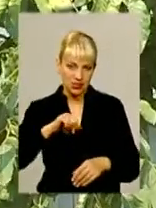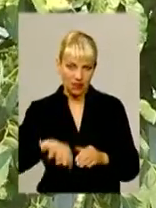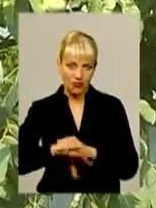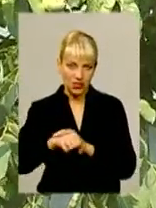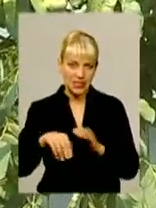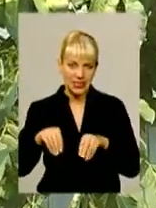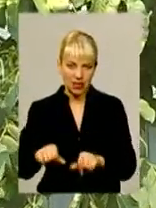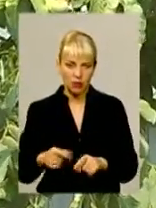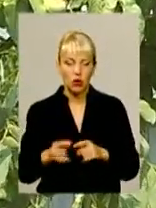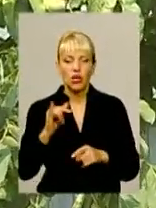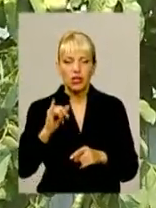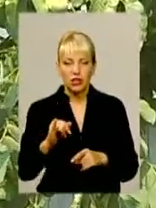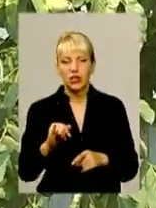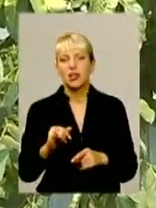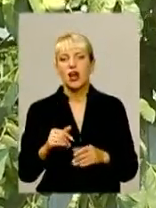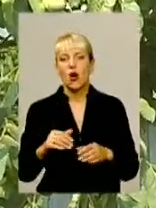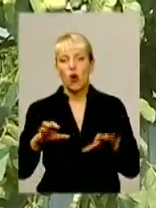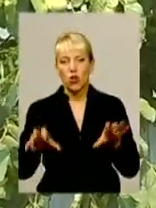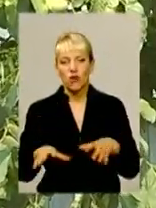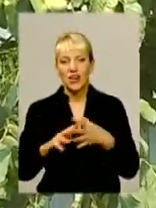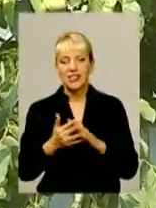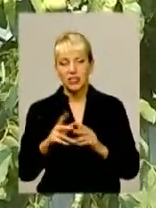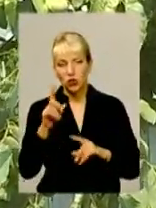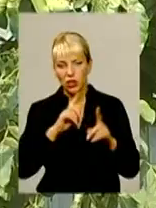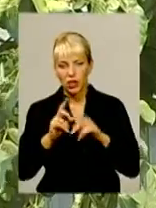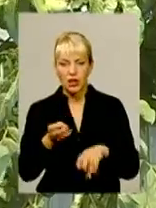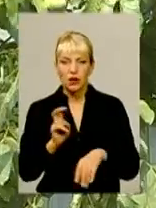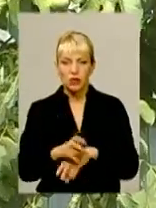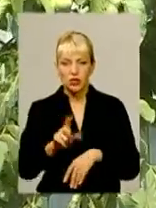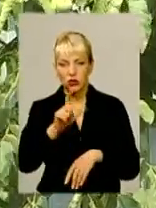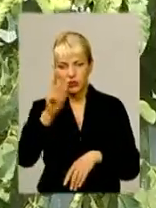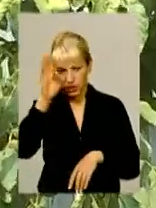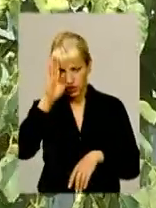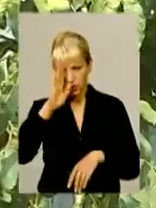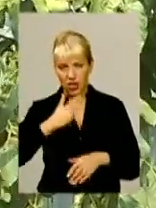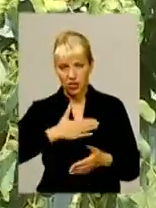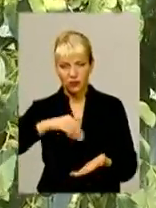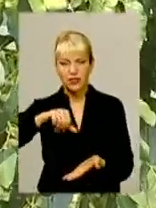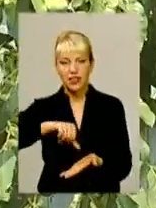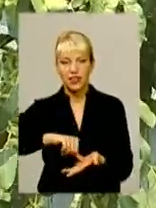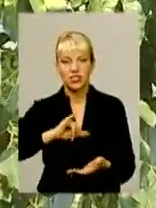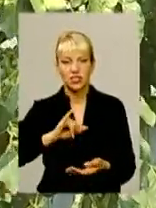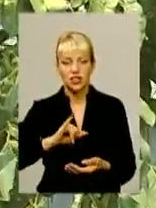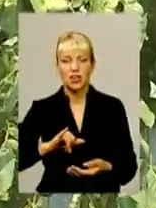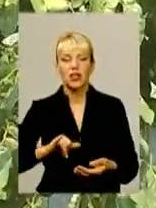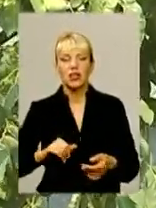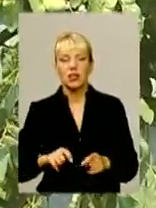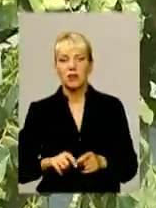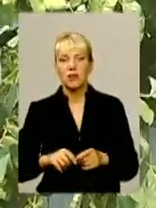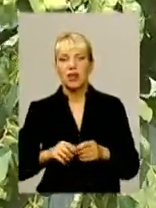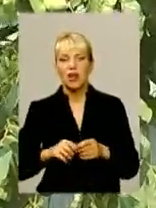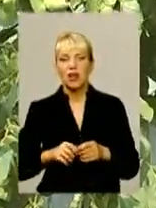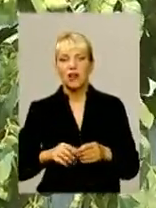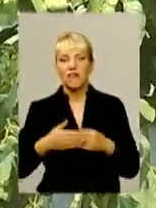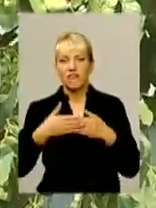селищної ради прийшов з хлопцями, з дільничем нашим і розкрили сточну трубу,